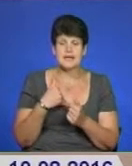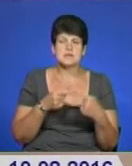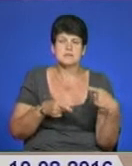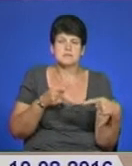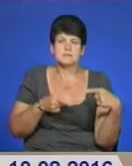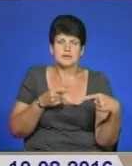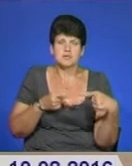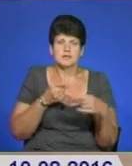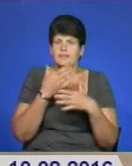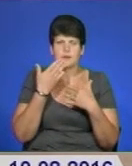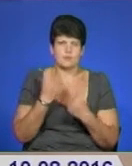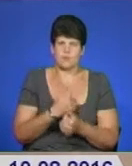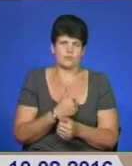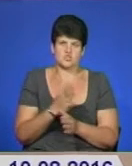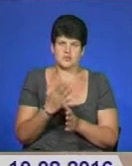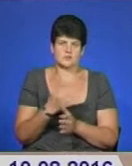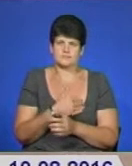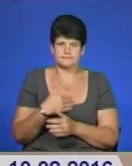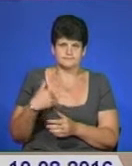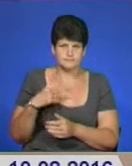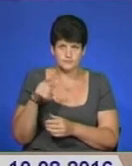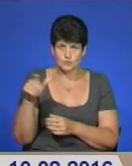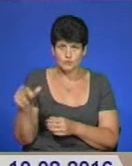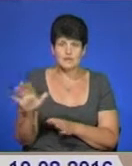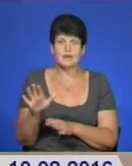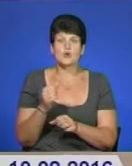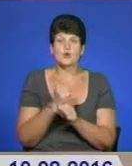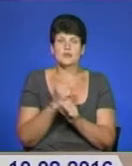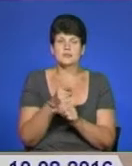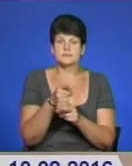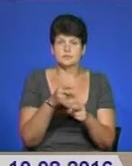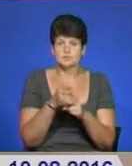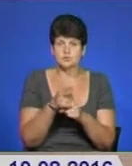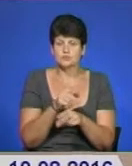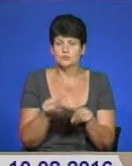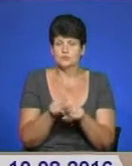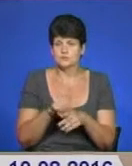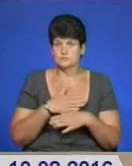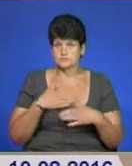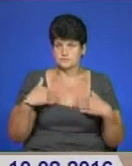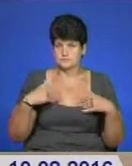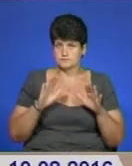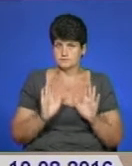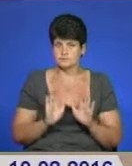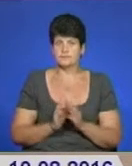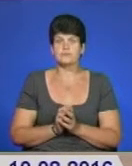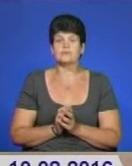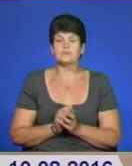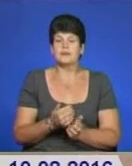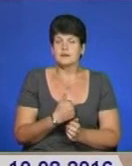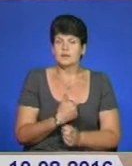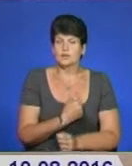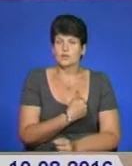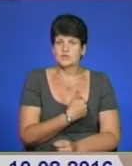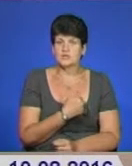не маю бажання з людьми, і робити їм шкоду також не маю бажання. Я би